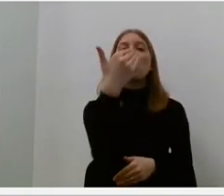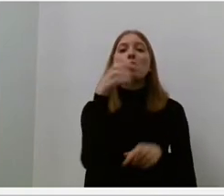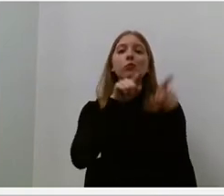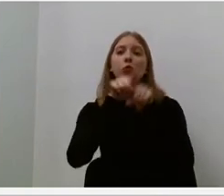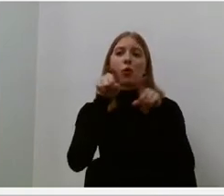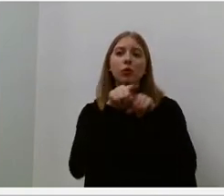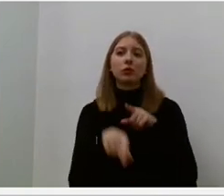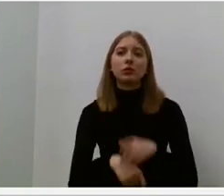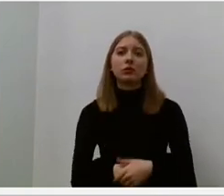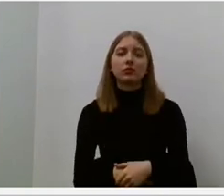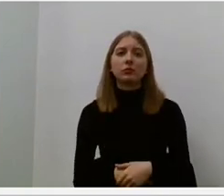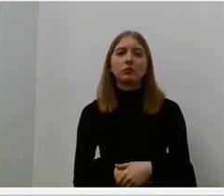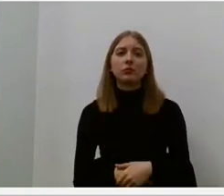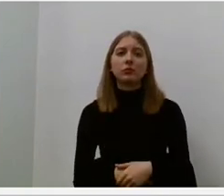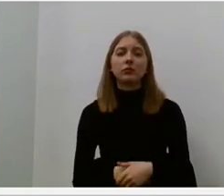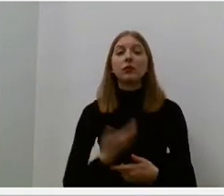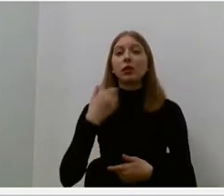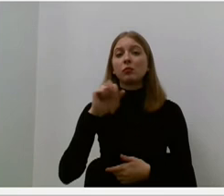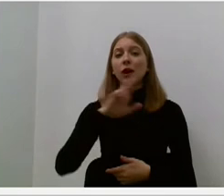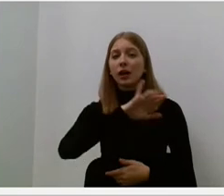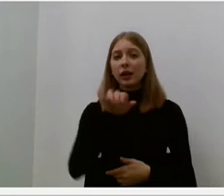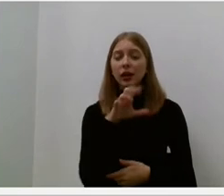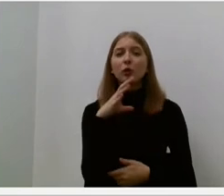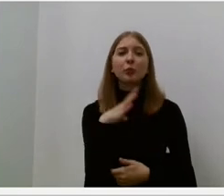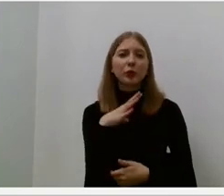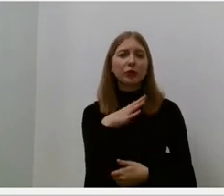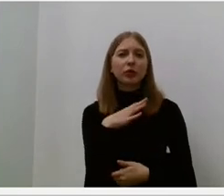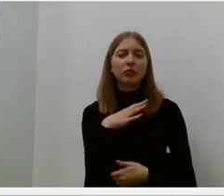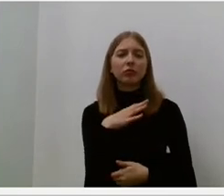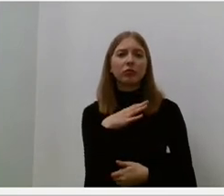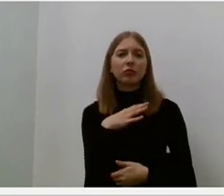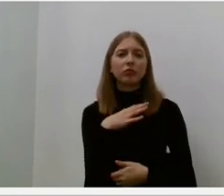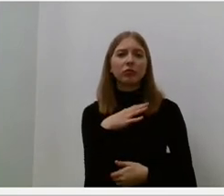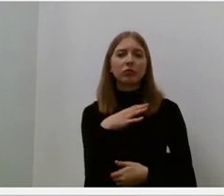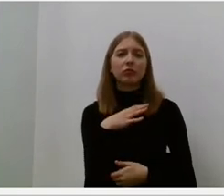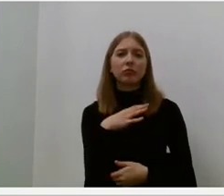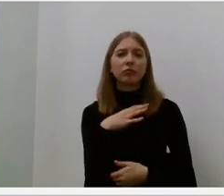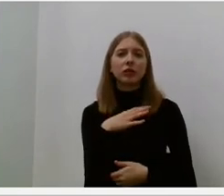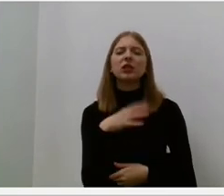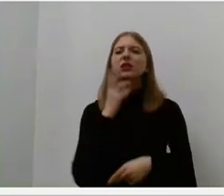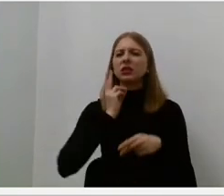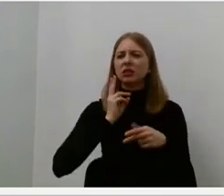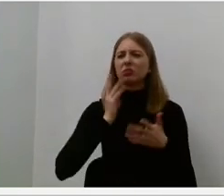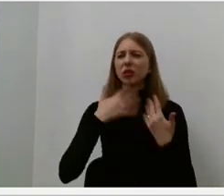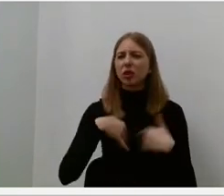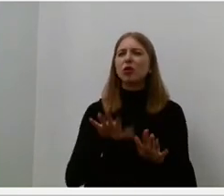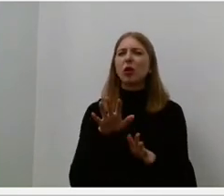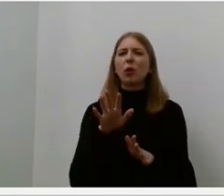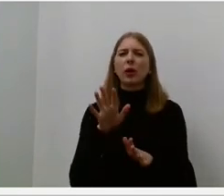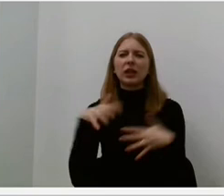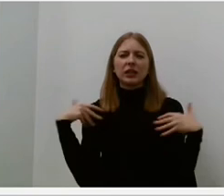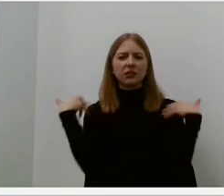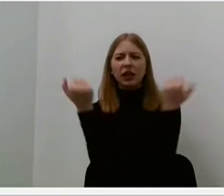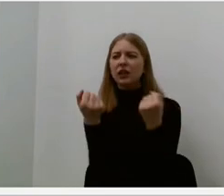Veronika Alseikinė tuo metu jau buvo labai sirgo ir